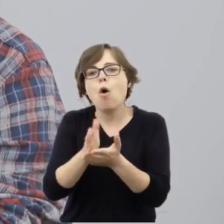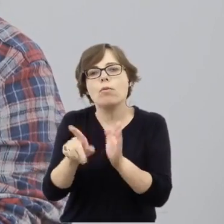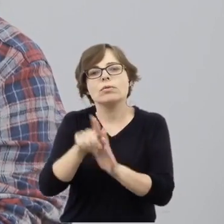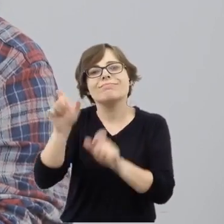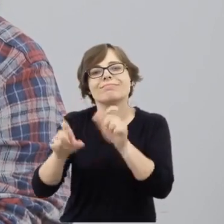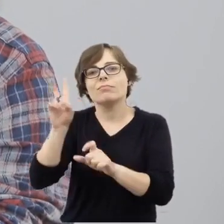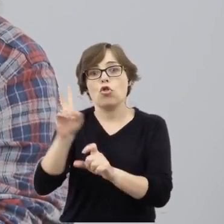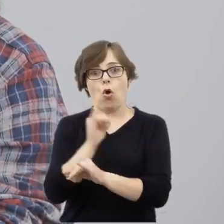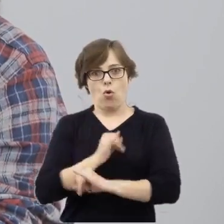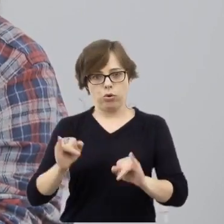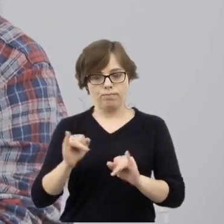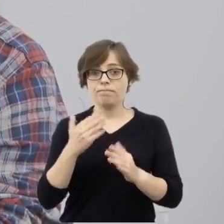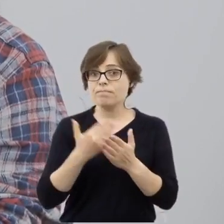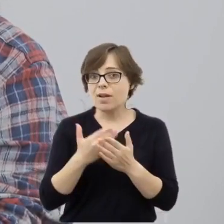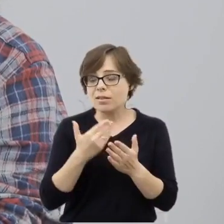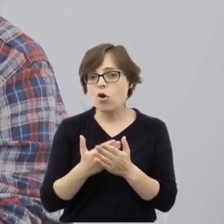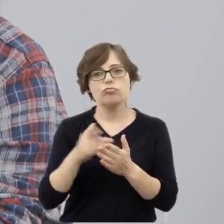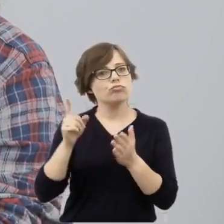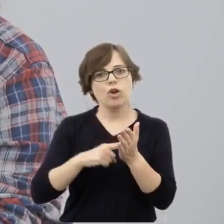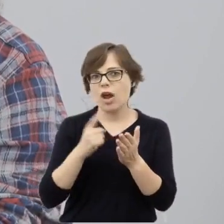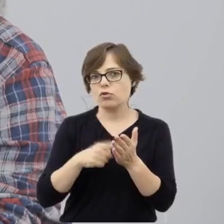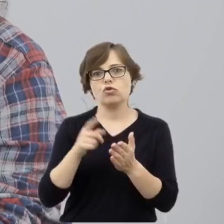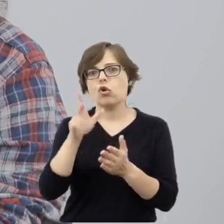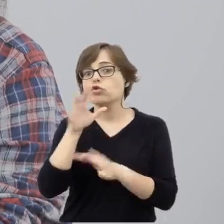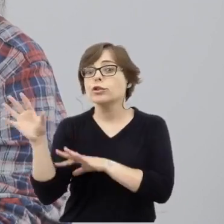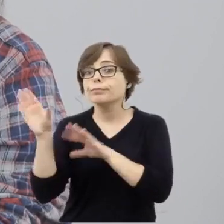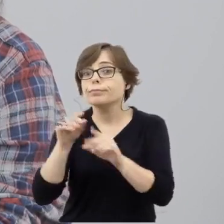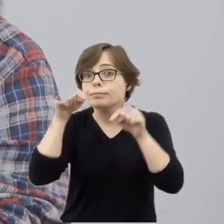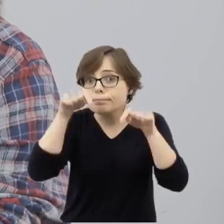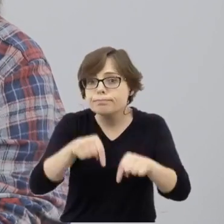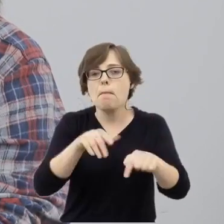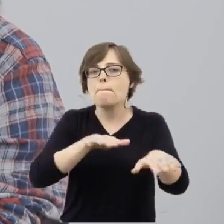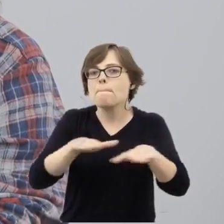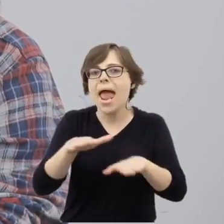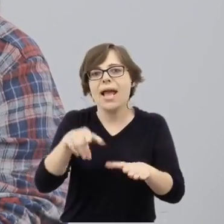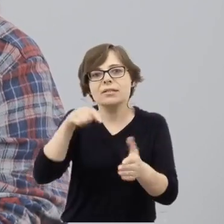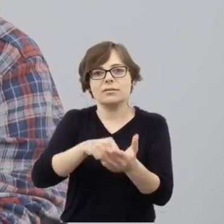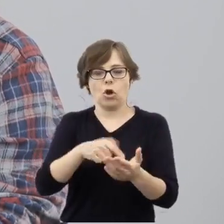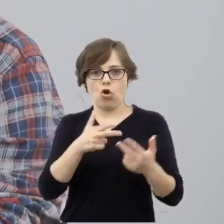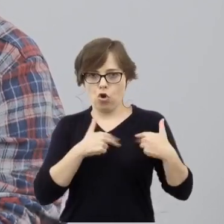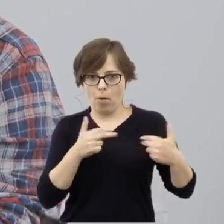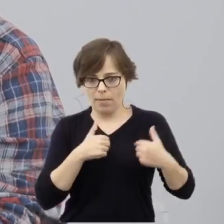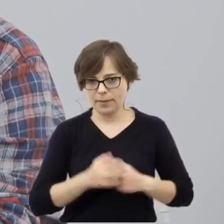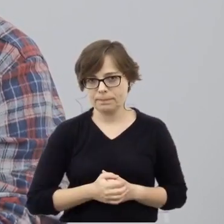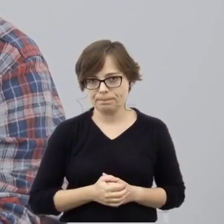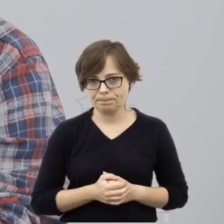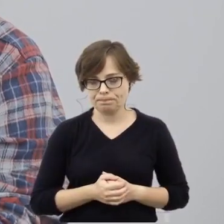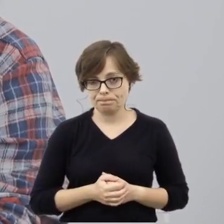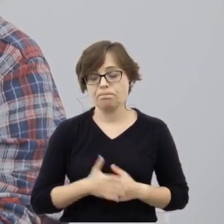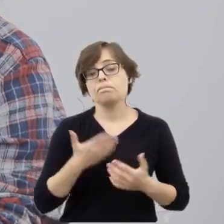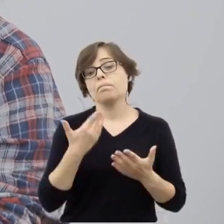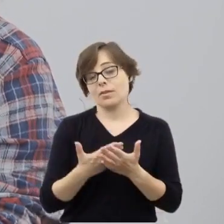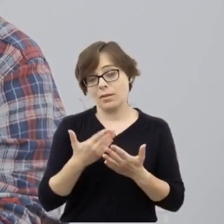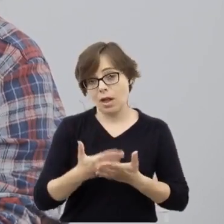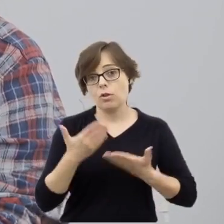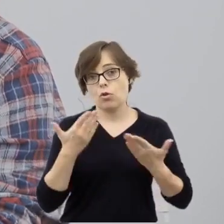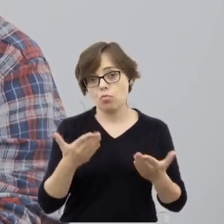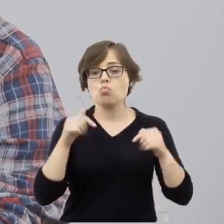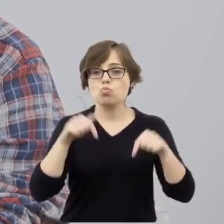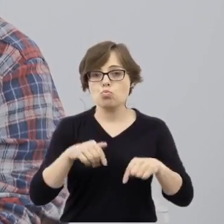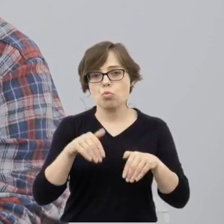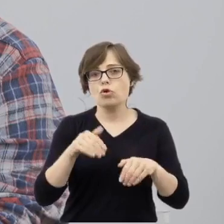często te skupiska powstawały w miejscach, gdzie były te komitety. I stąd możemy mówić o